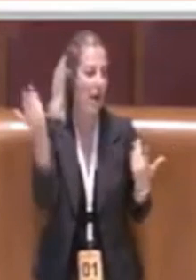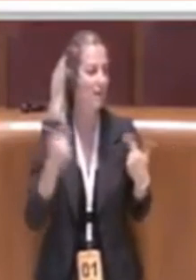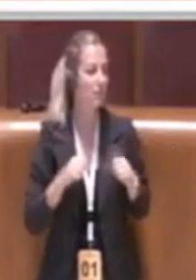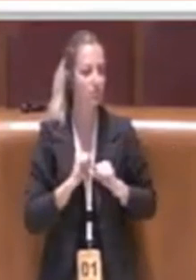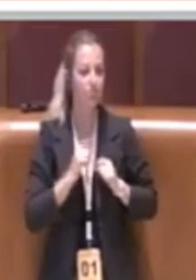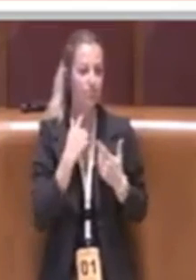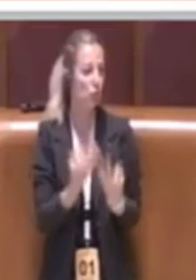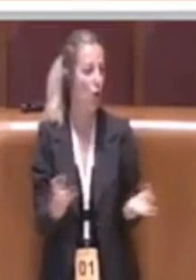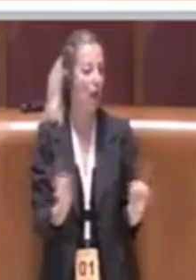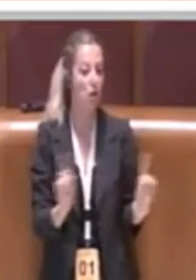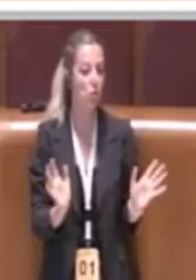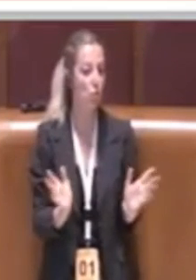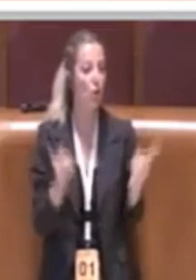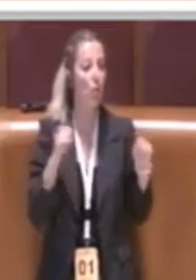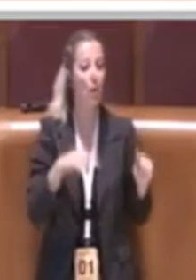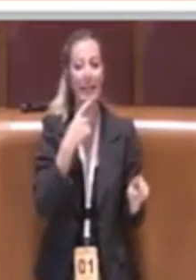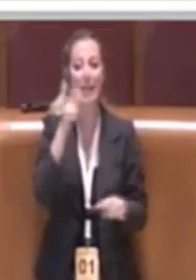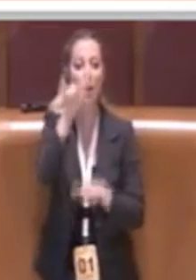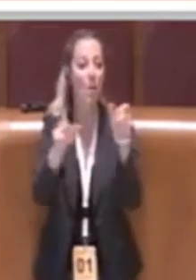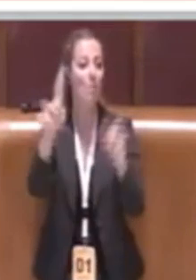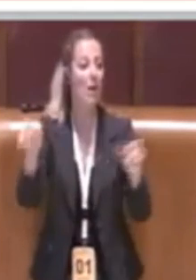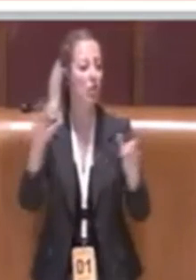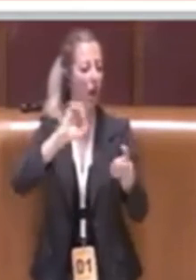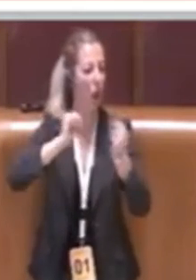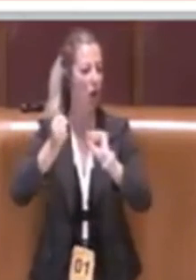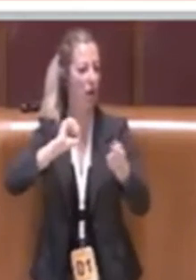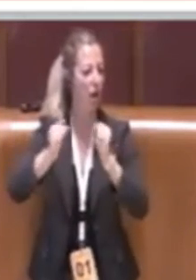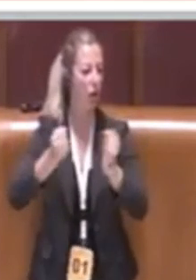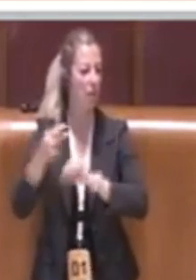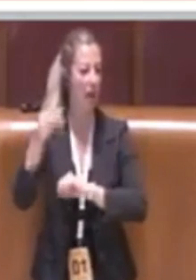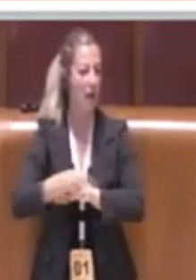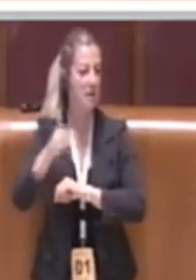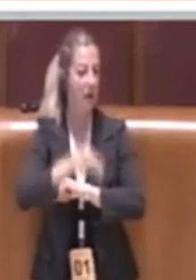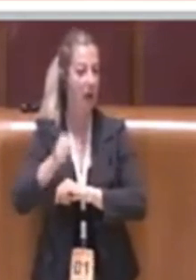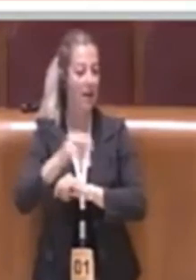cosa giusta anche nei confronti delle persone che si sono battute per tanti anni.